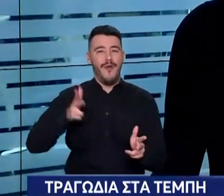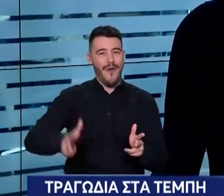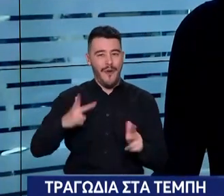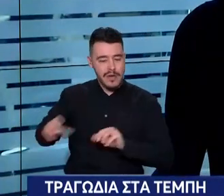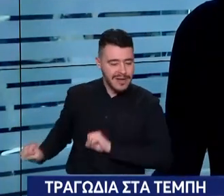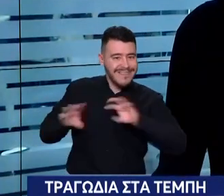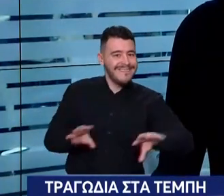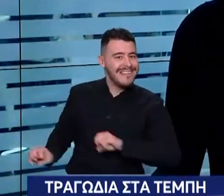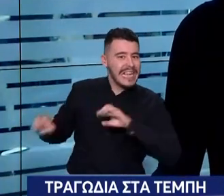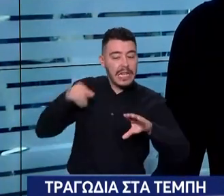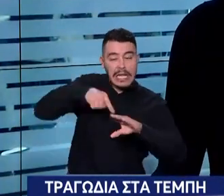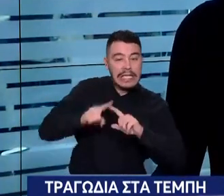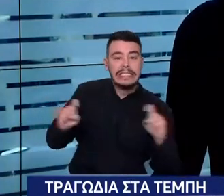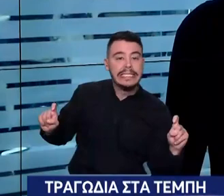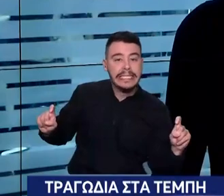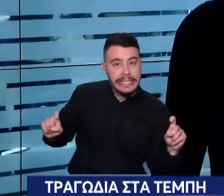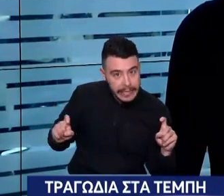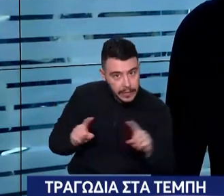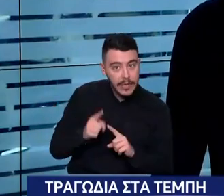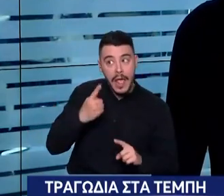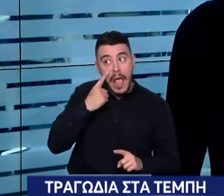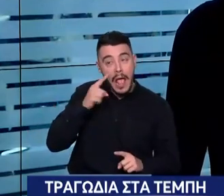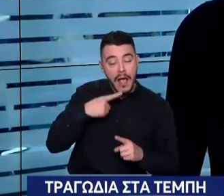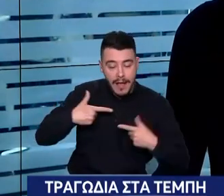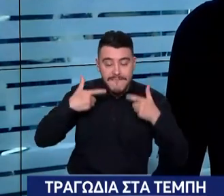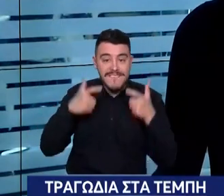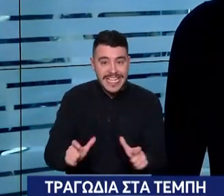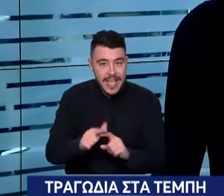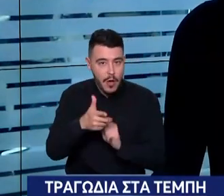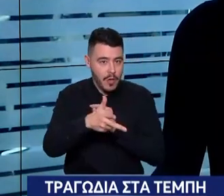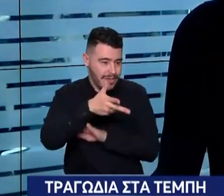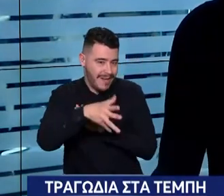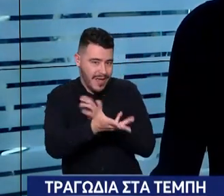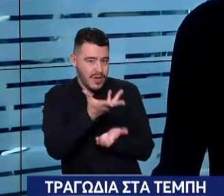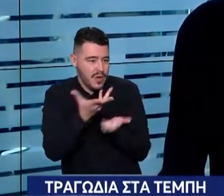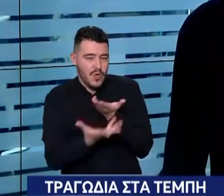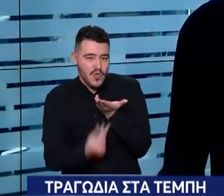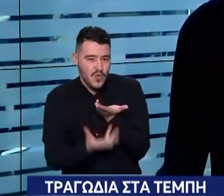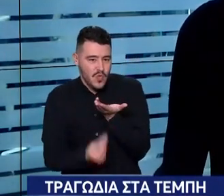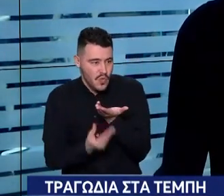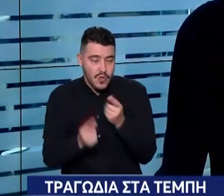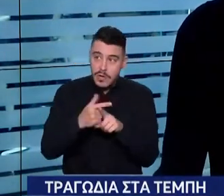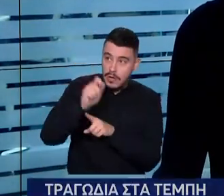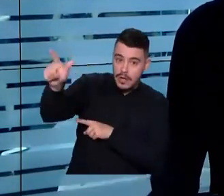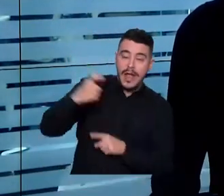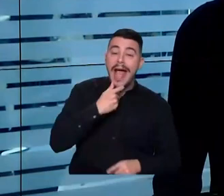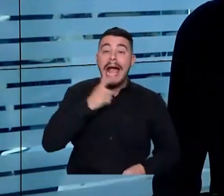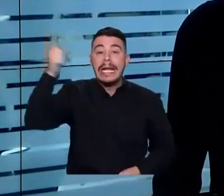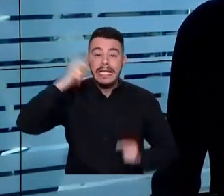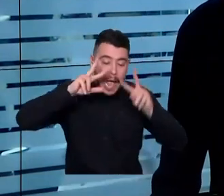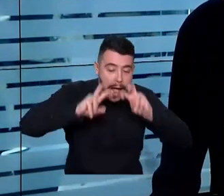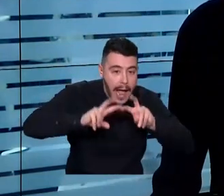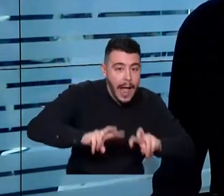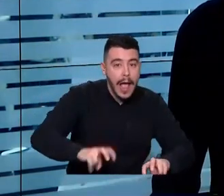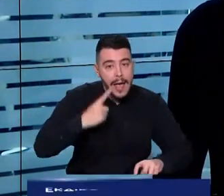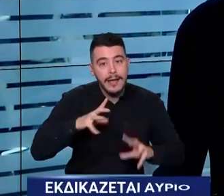πω μονοκλίνοντας ότι αύριο έχουμε και την πρώτη αγωγή που γίνεται για την υπόθεση των τεμπών. Είναι βέβαια στο εργατικό δηλαδή, ως